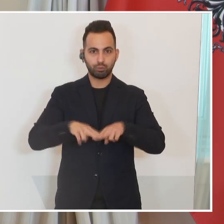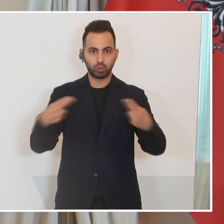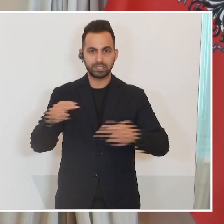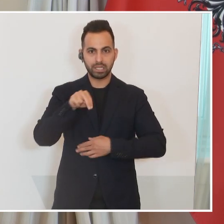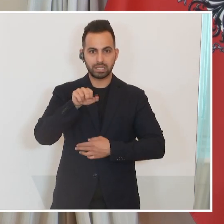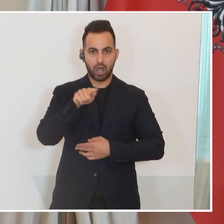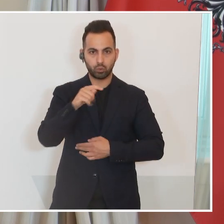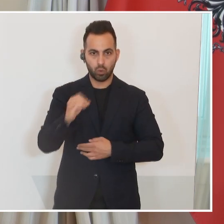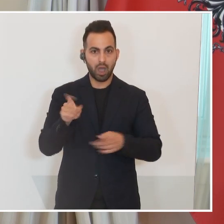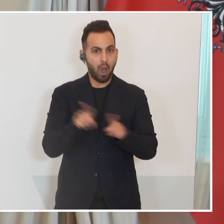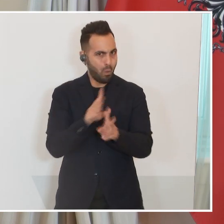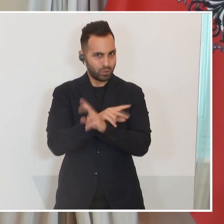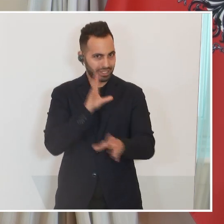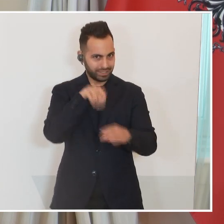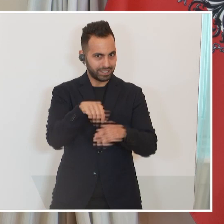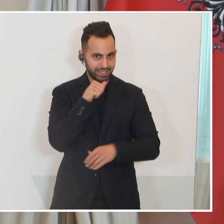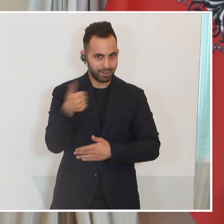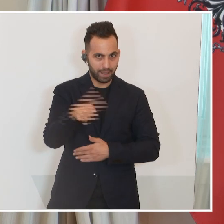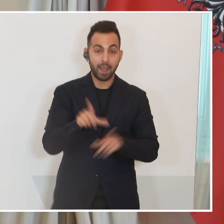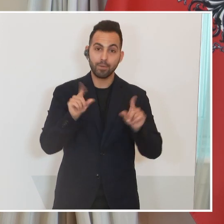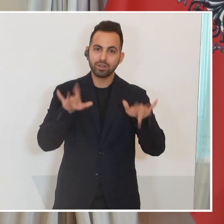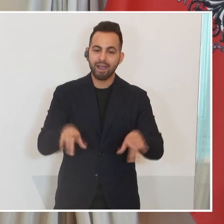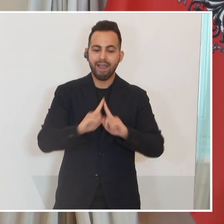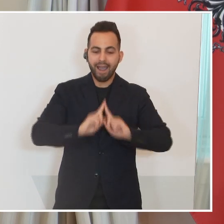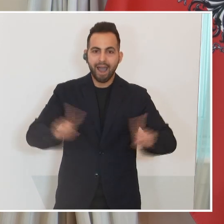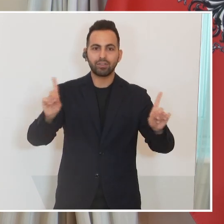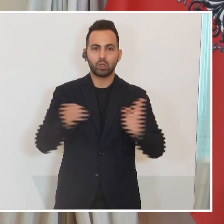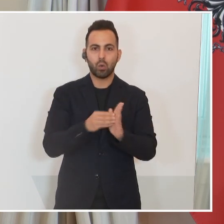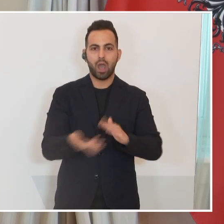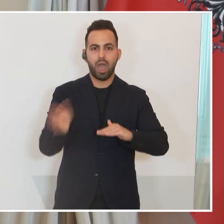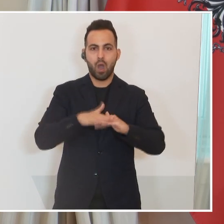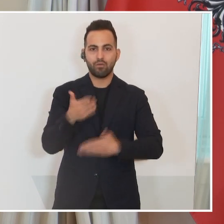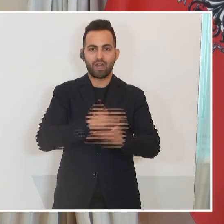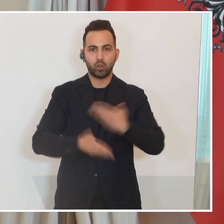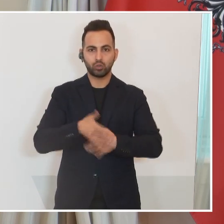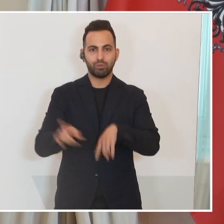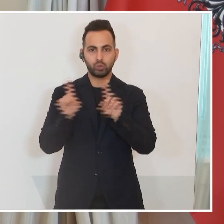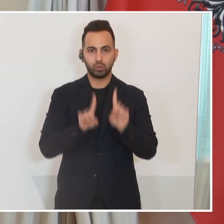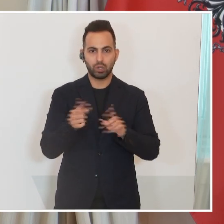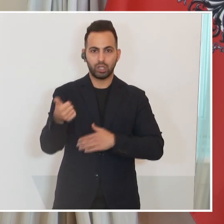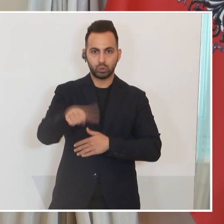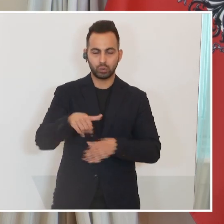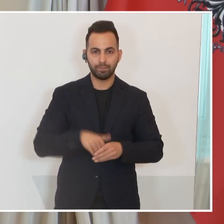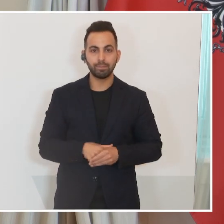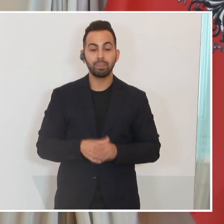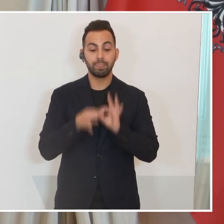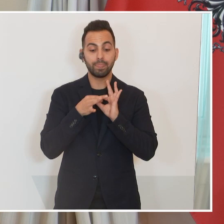NATO, so wie Österreich auch, so gibt es oft eine andere noch zusätzliche Verhandlungsposition in der Frage